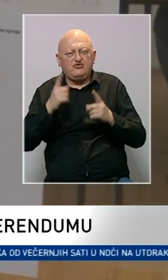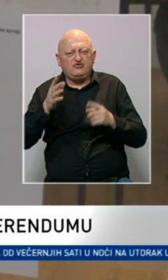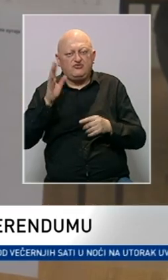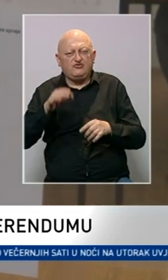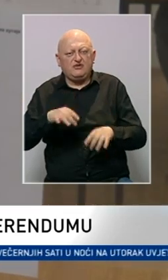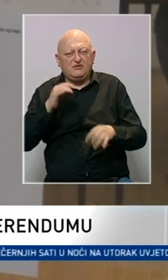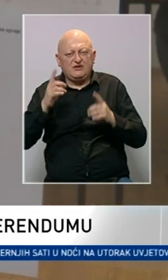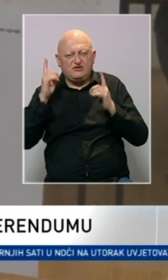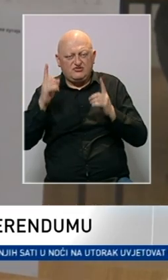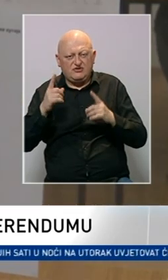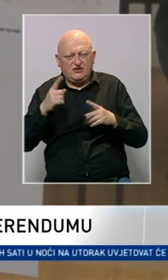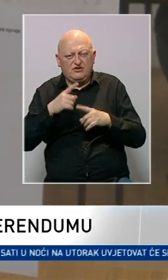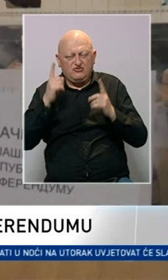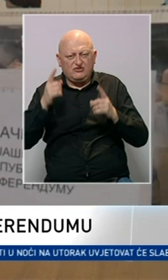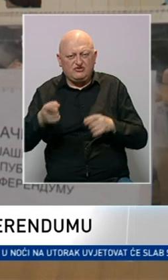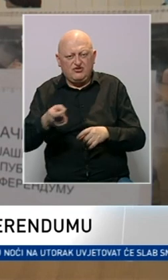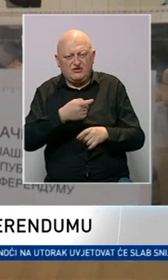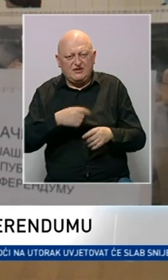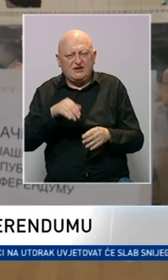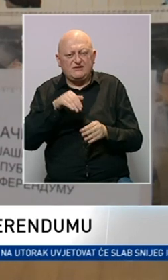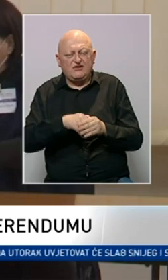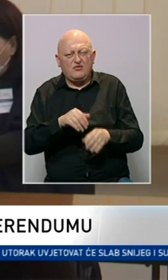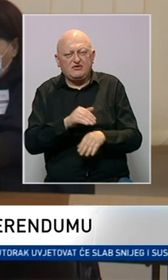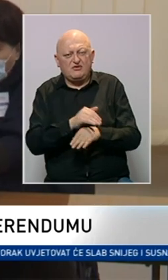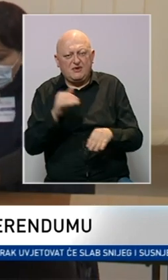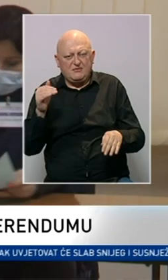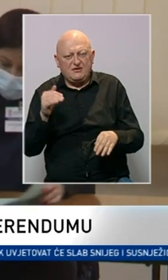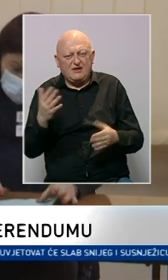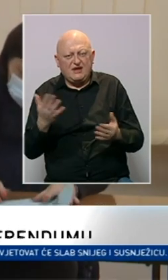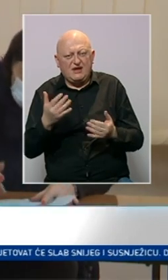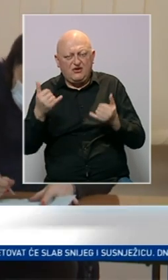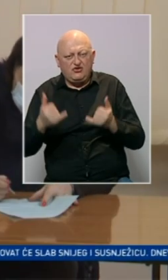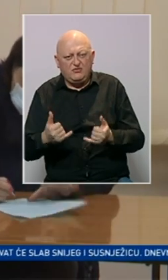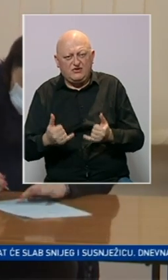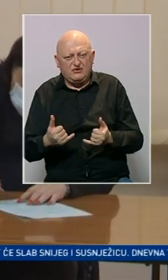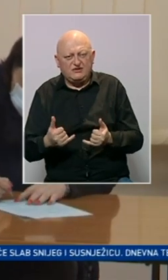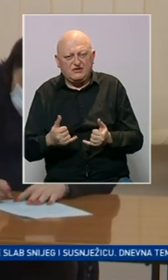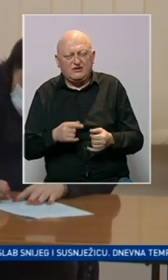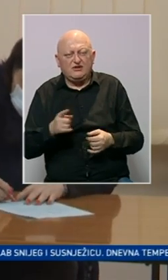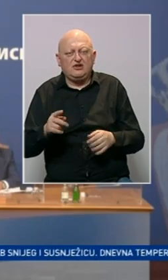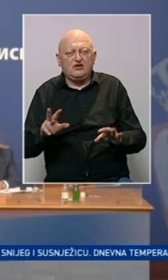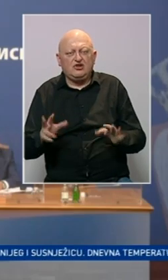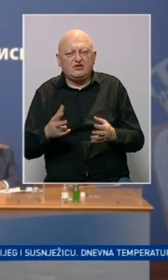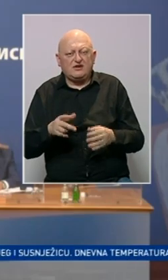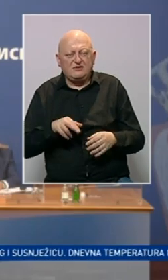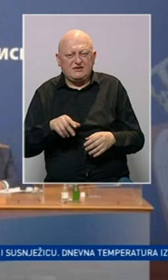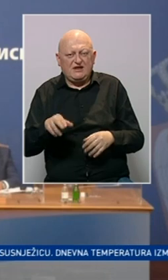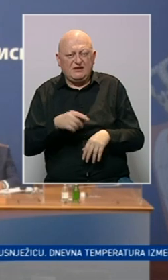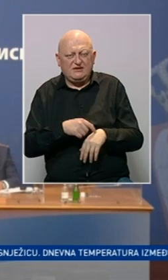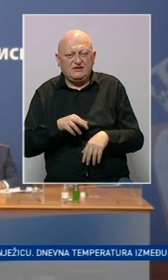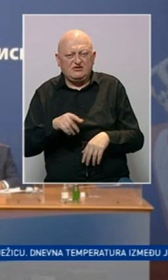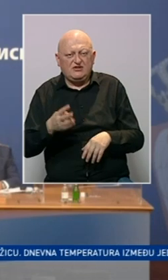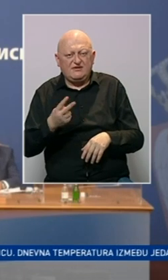tužioci u buduće birati sudijske i tužilačke organizacije umjesto parlamenta kako je to bilo do sada. Do 18